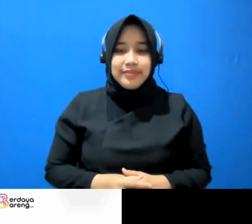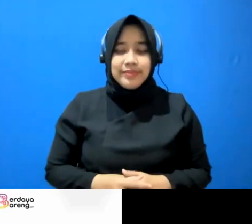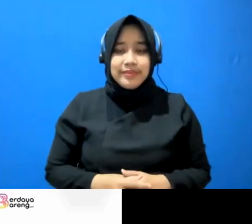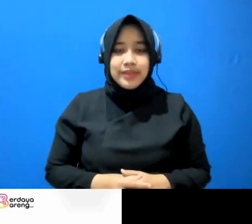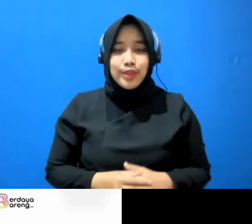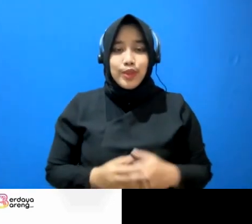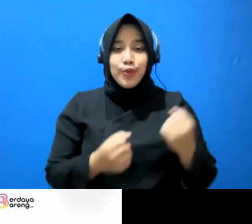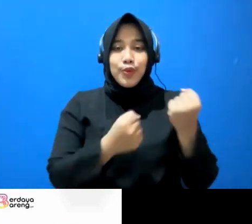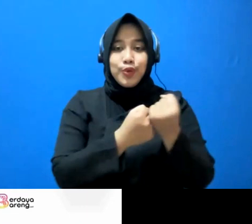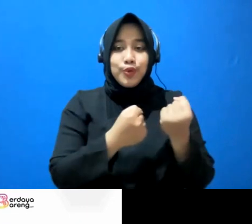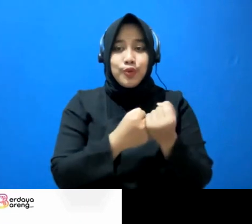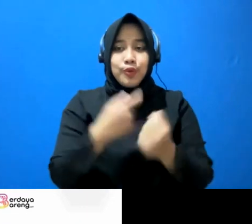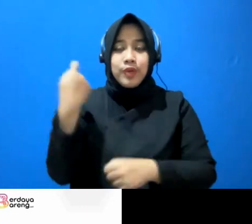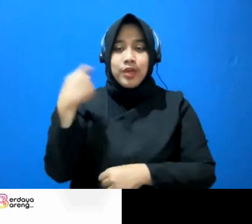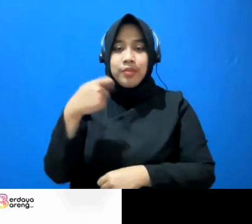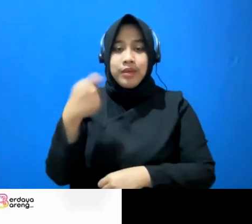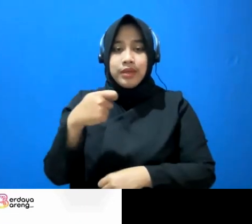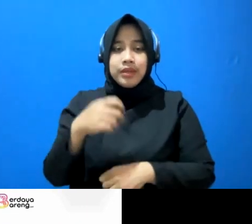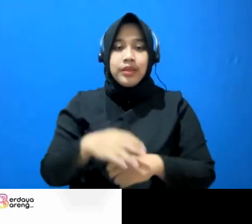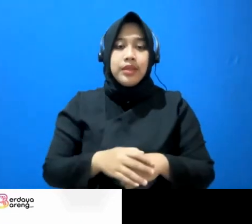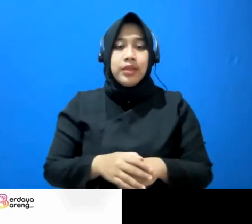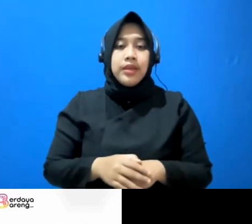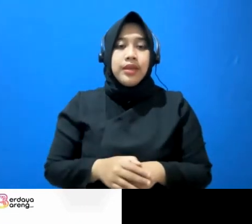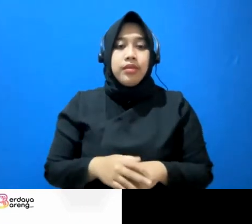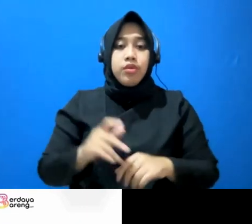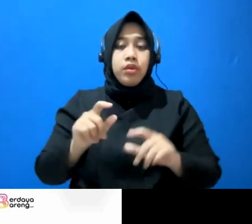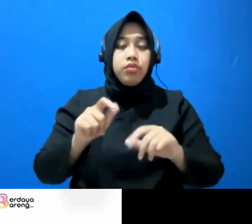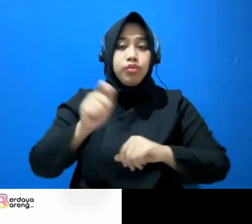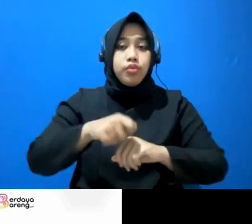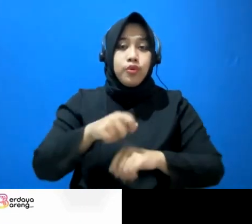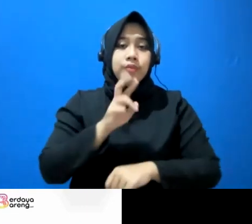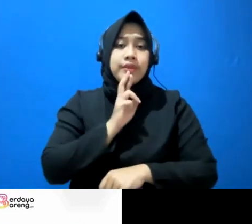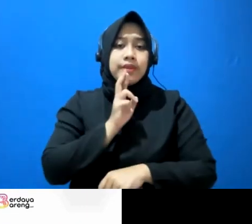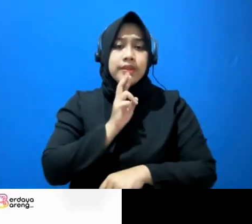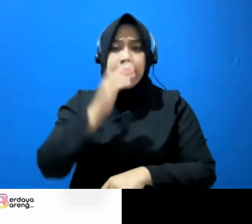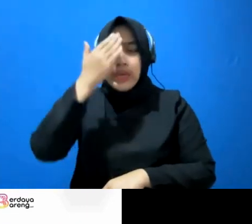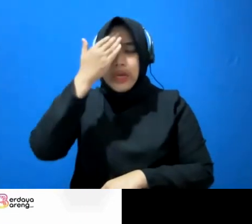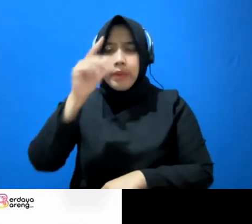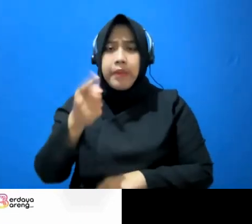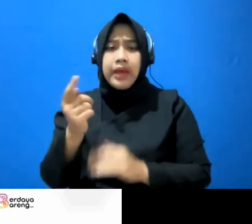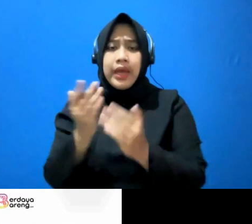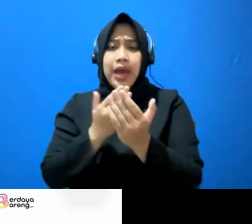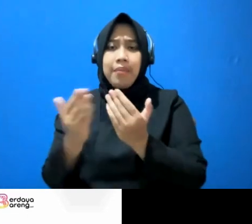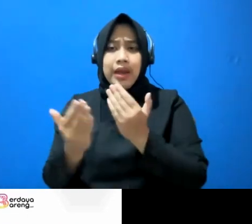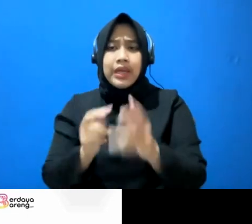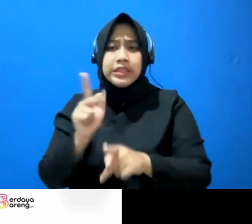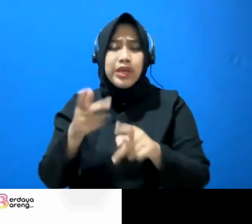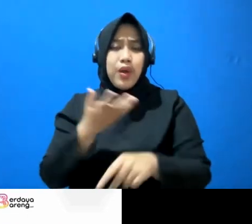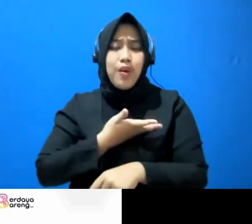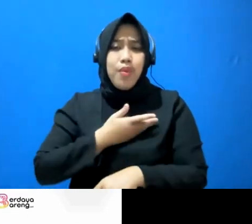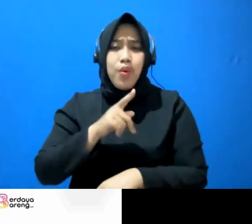Didukung oleh Kementerian Justice Minister of Justice di Inggris. Ngapain pakai aplikasi kalau mau tanya gimana